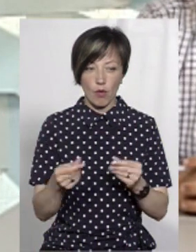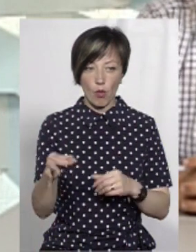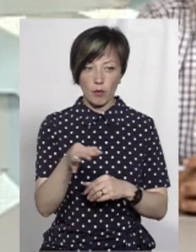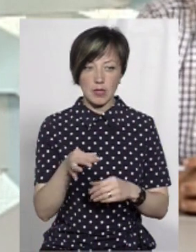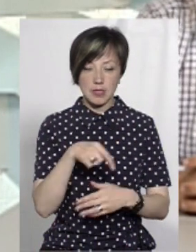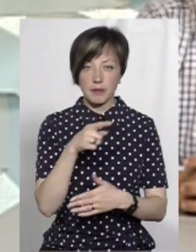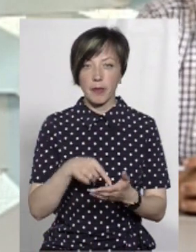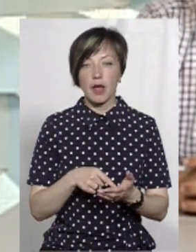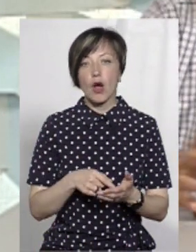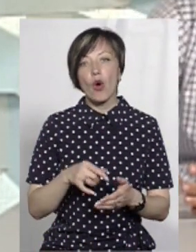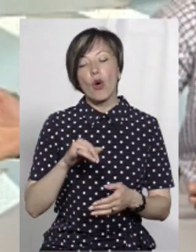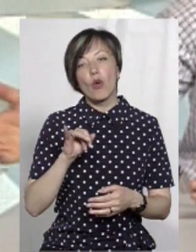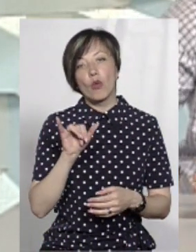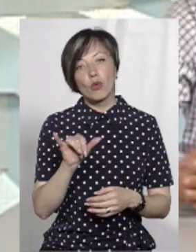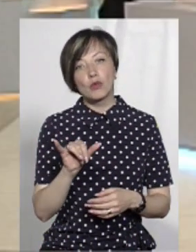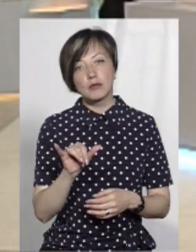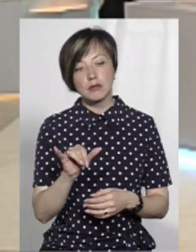область? Ну, у міста…